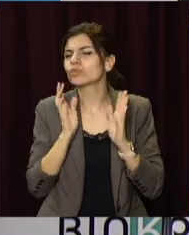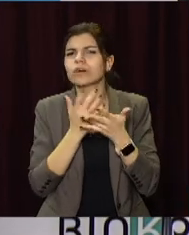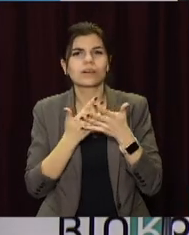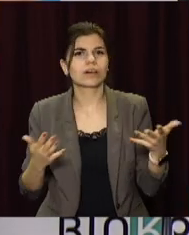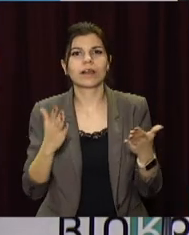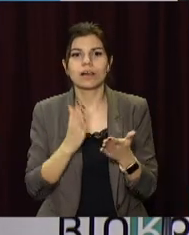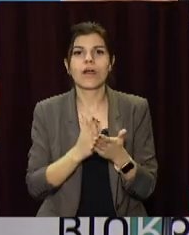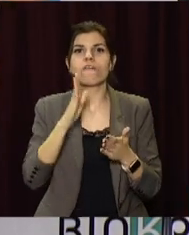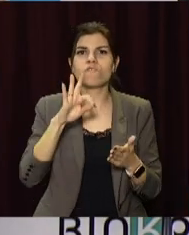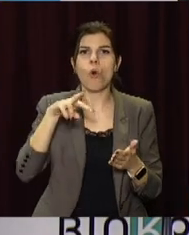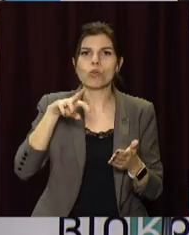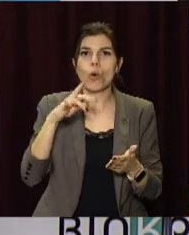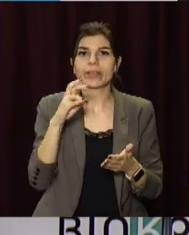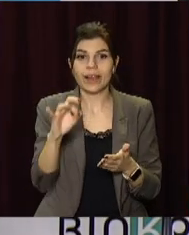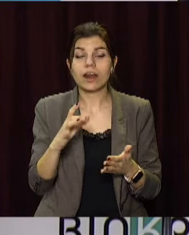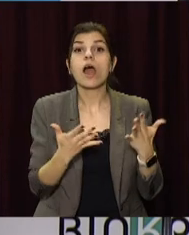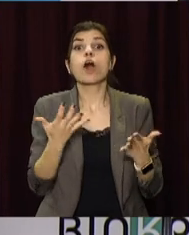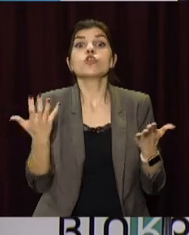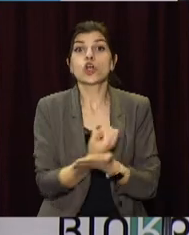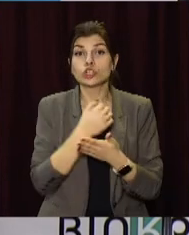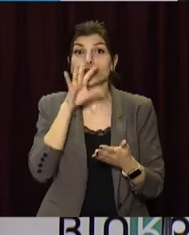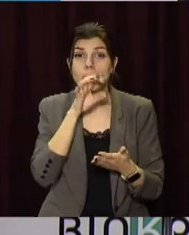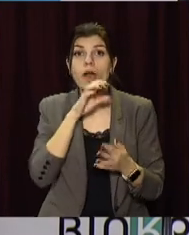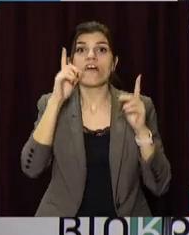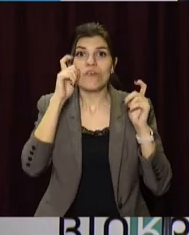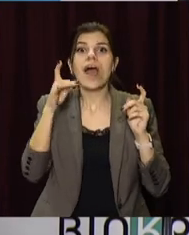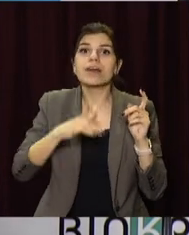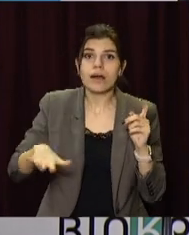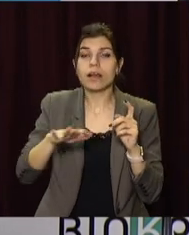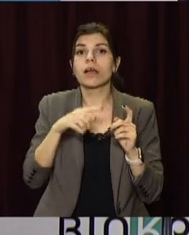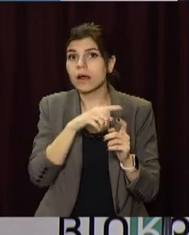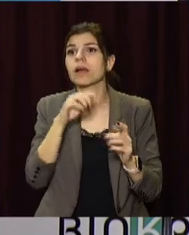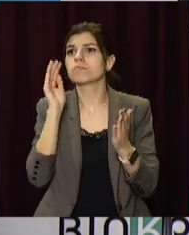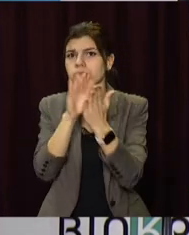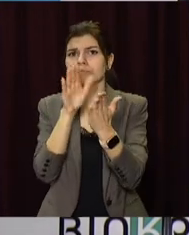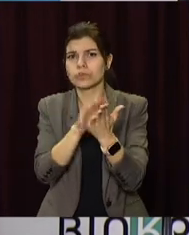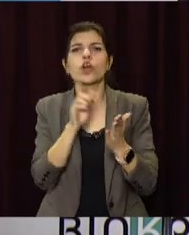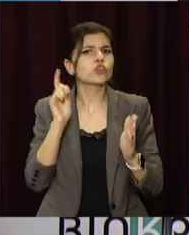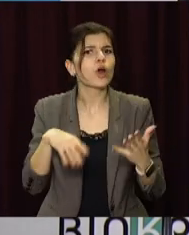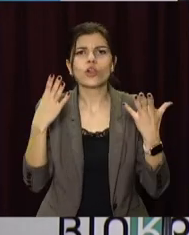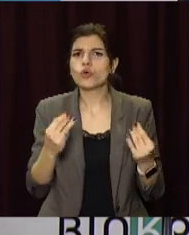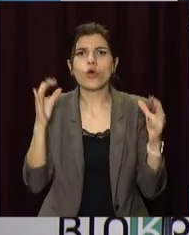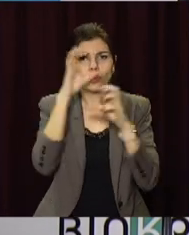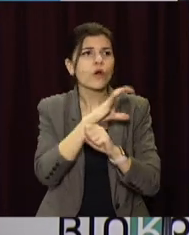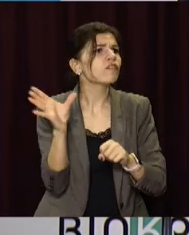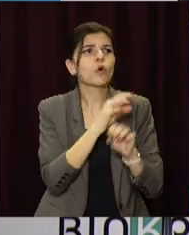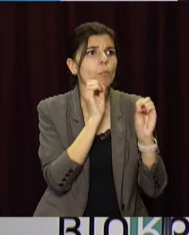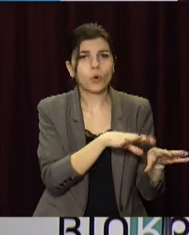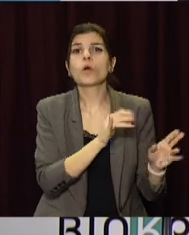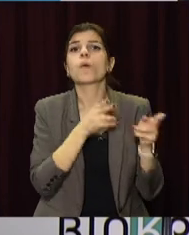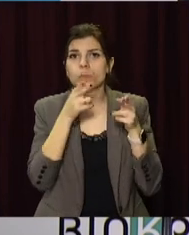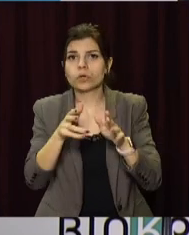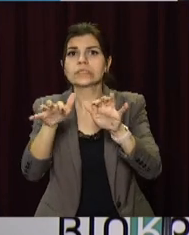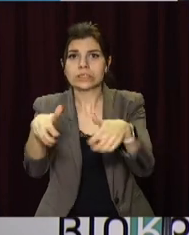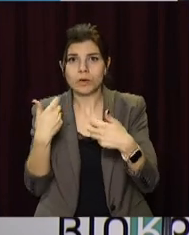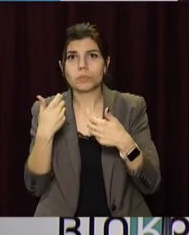люди скидують, наприклад, знайшли собаку, фотографію район, і знайдуться волонтери, які навіть ночі брось все, приїдуть і заберуть з